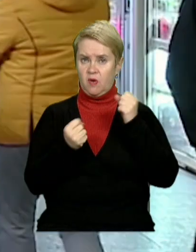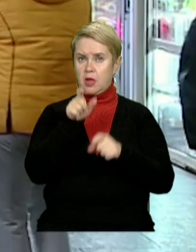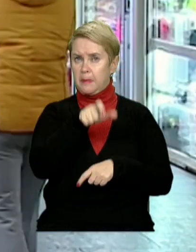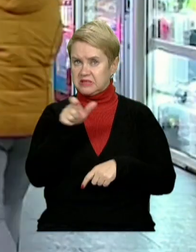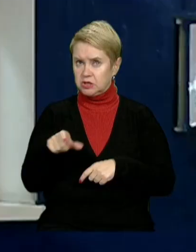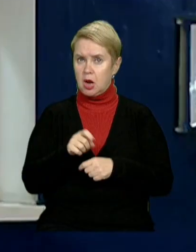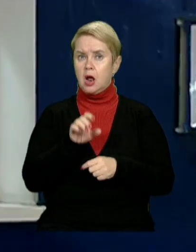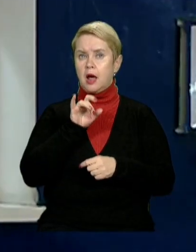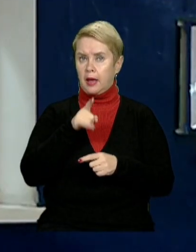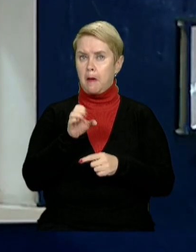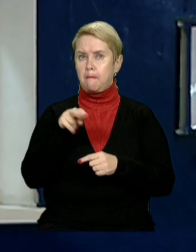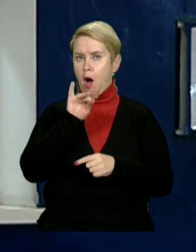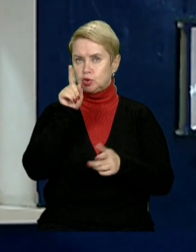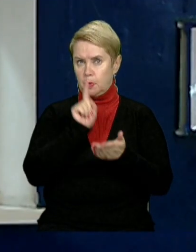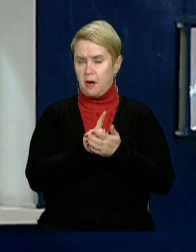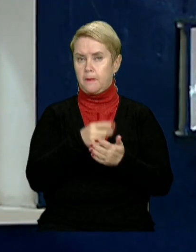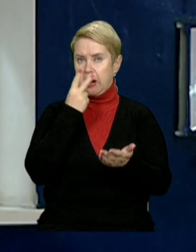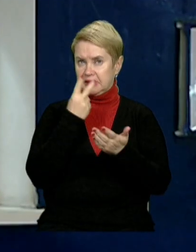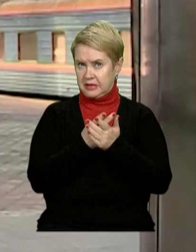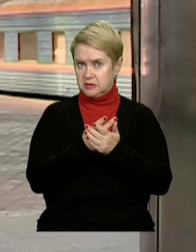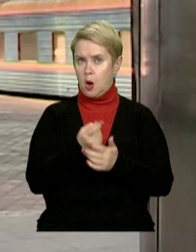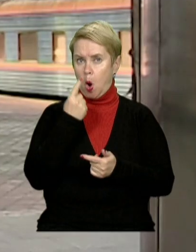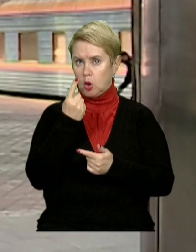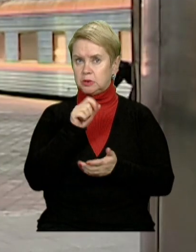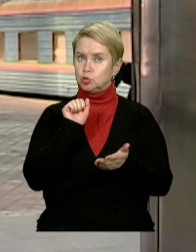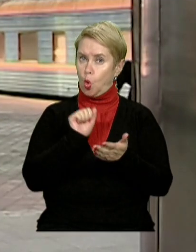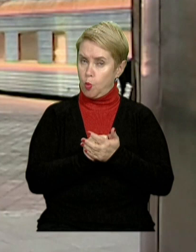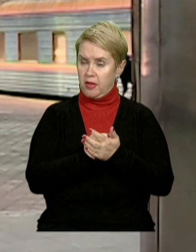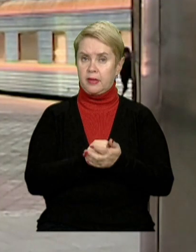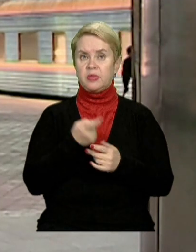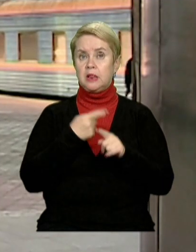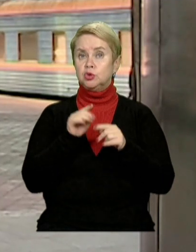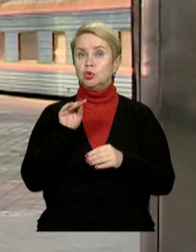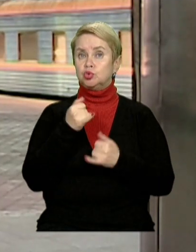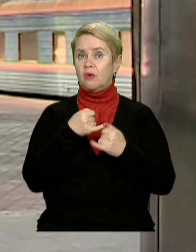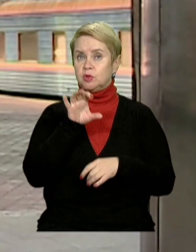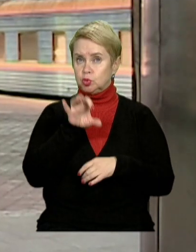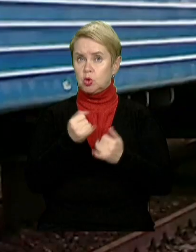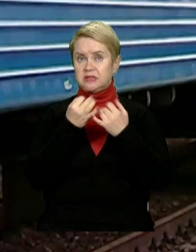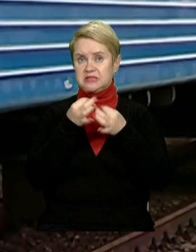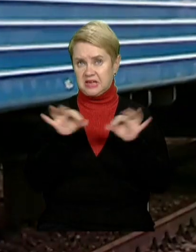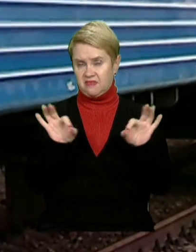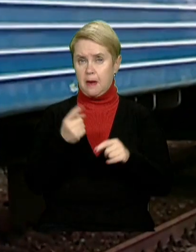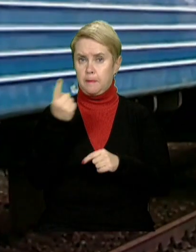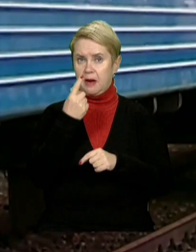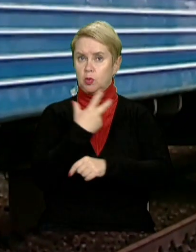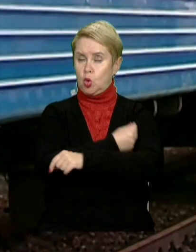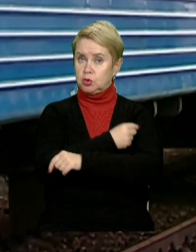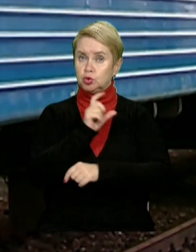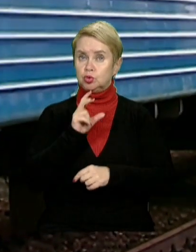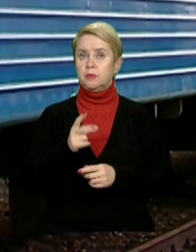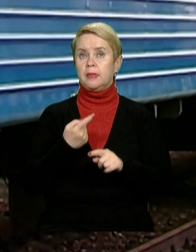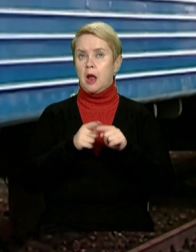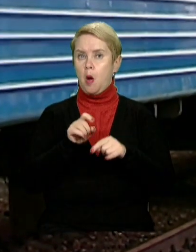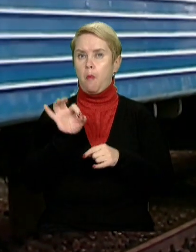пасажири і екіпаж будуть зобов'язані продемонструвати один із документів. Лише в жовтій зоні дозволятиметься перша доза щеплення.